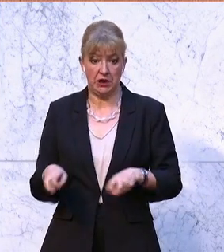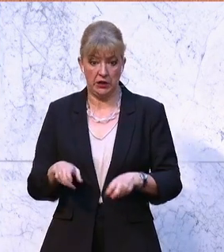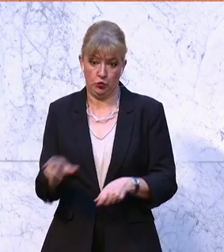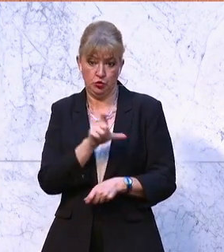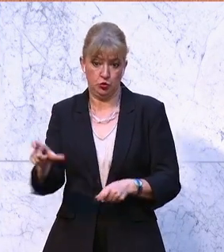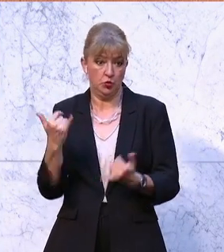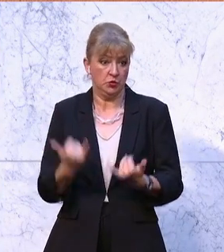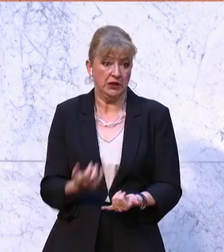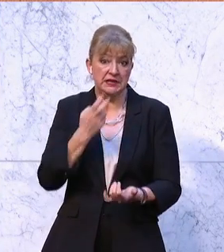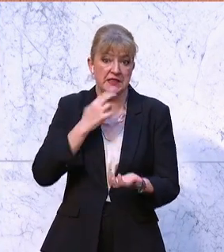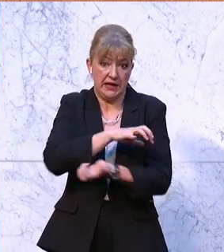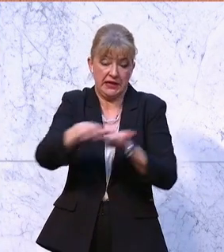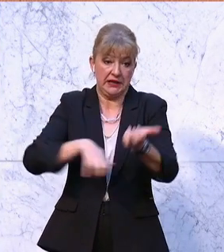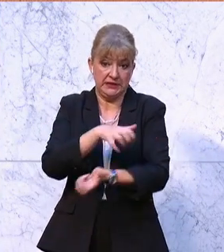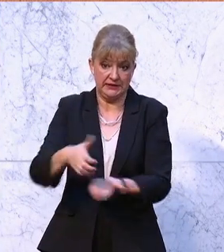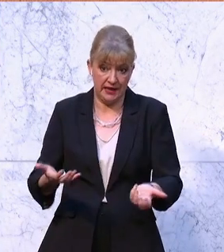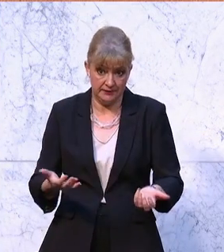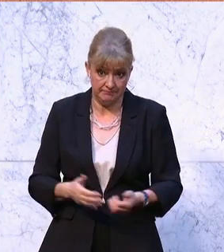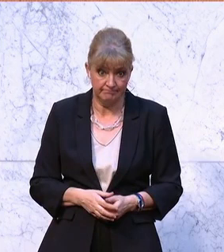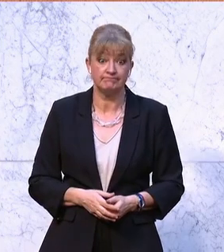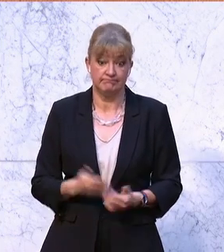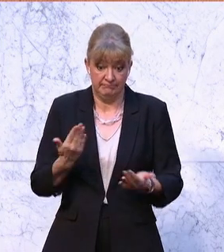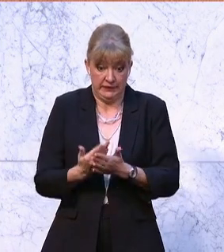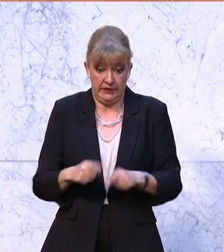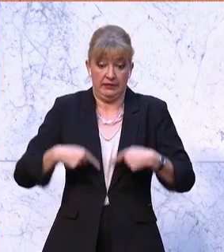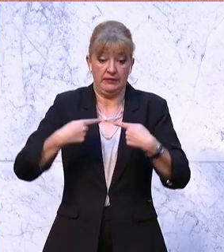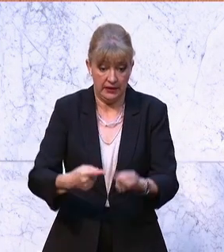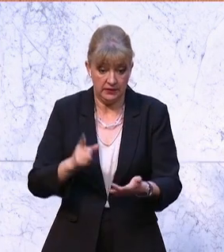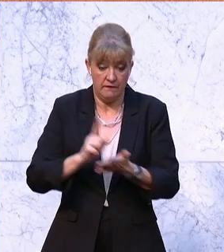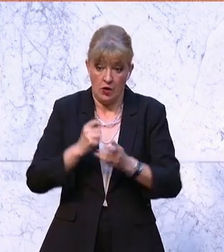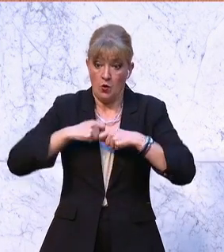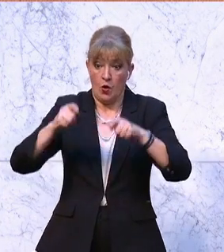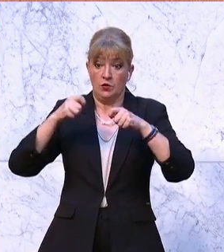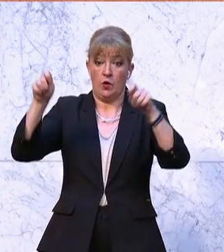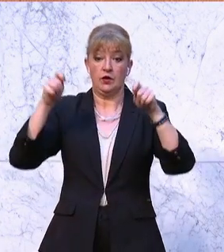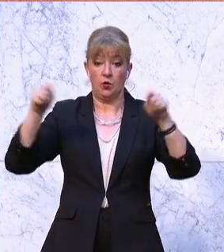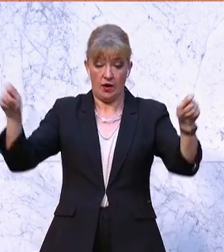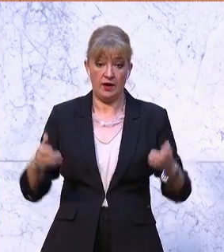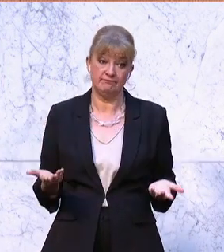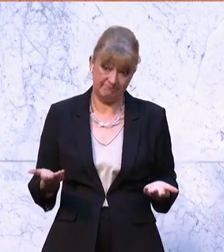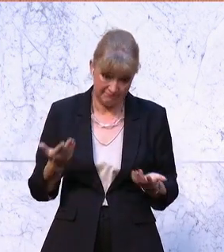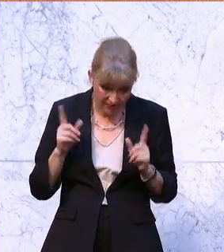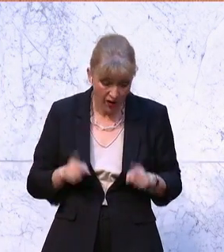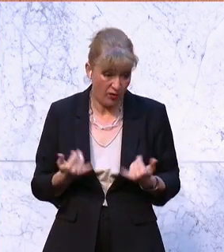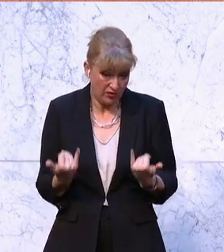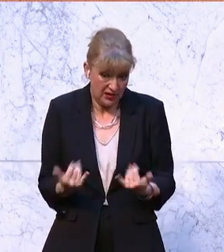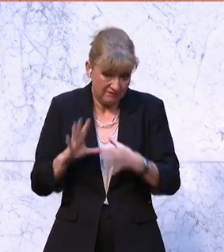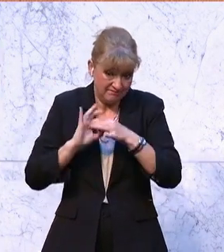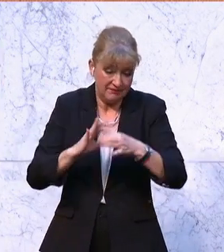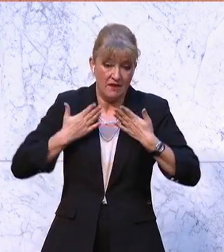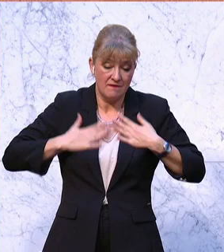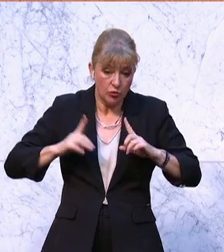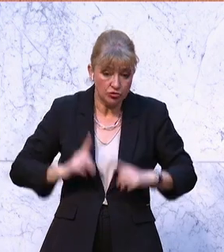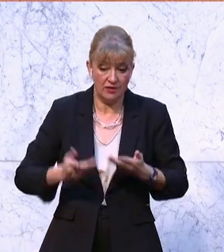verursacht, welche die Teuerung massiv anheizt und damit den Wohlstand und die